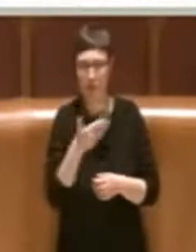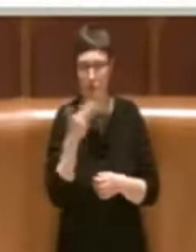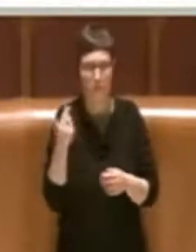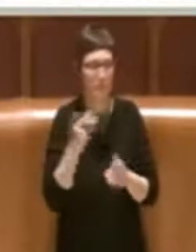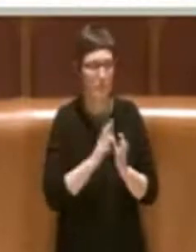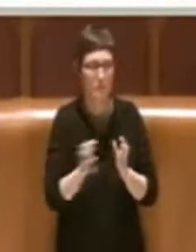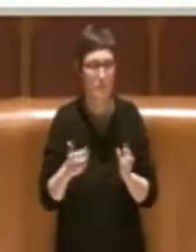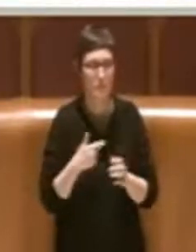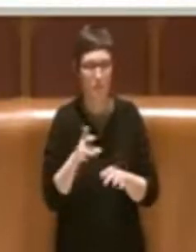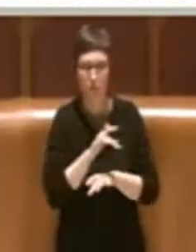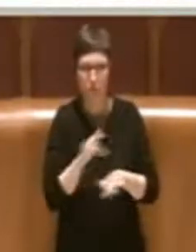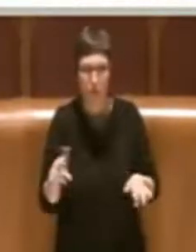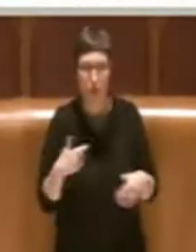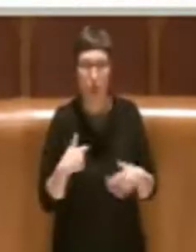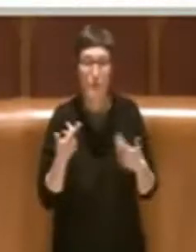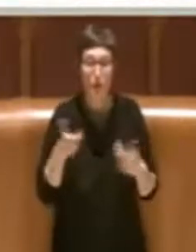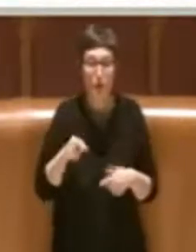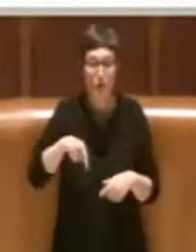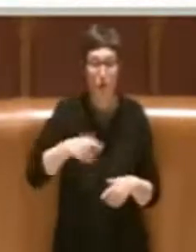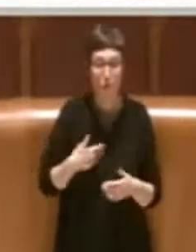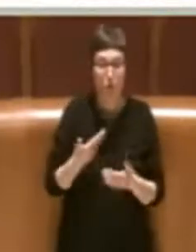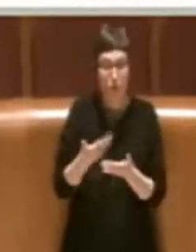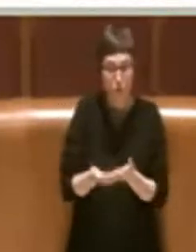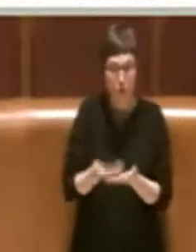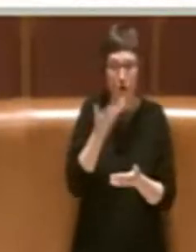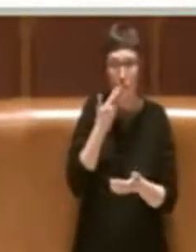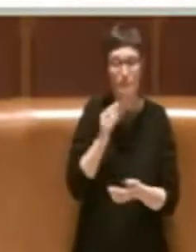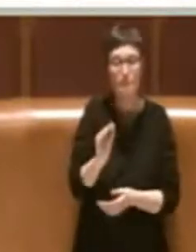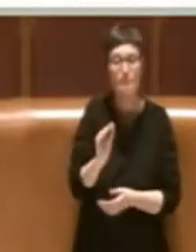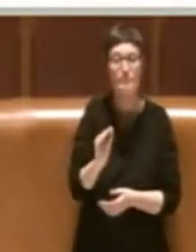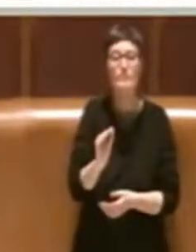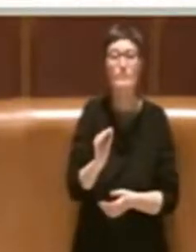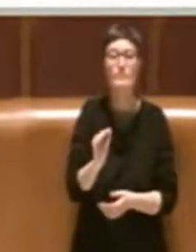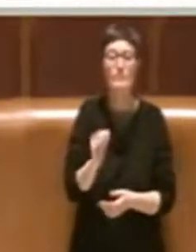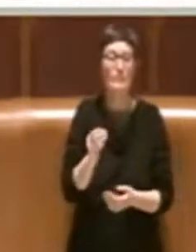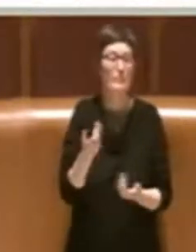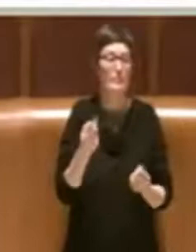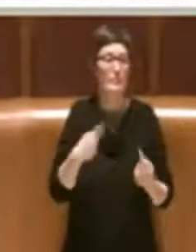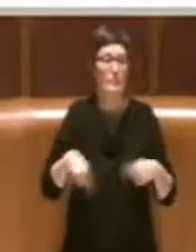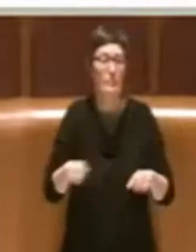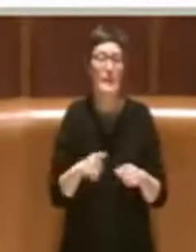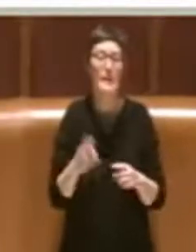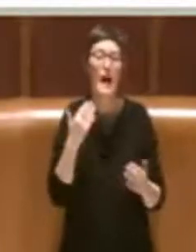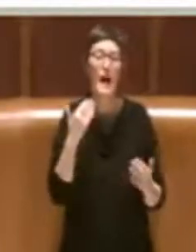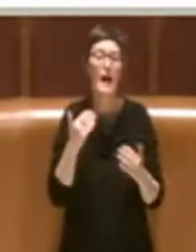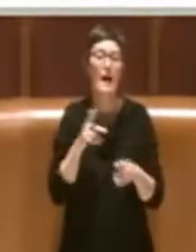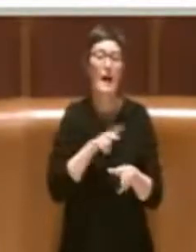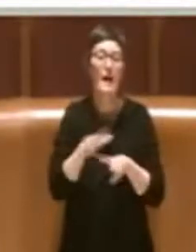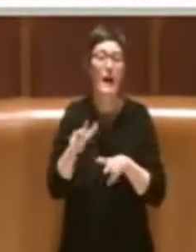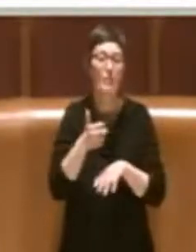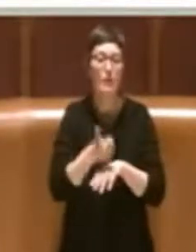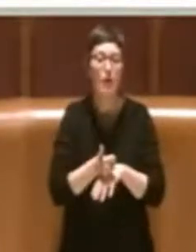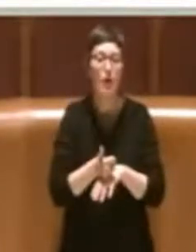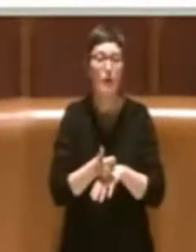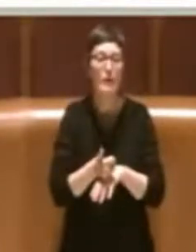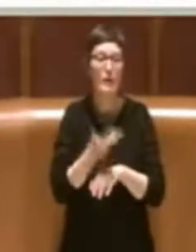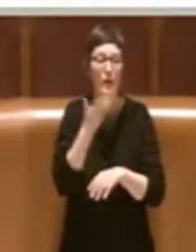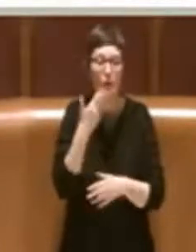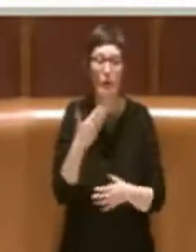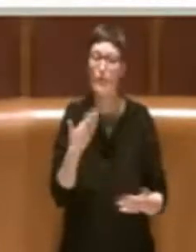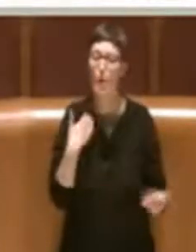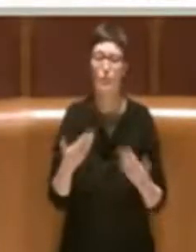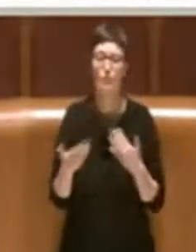alla Giunta Capitolina manifestiamo l'urgenza di prevedere agevolazioni